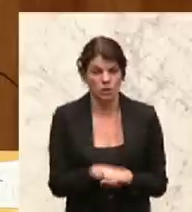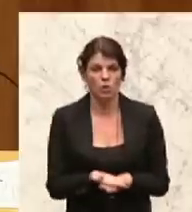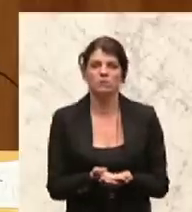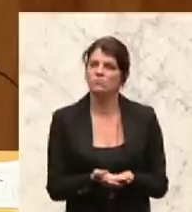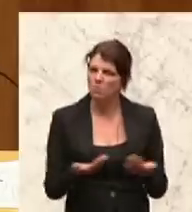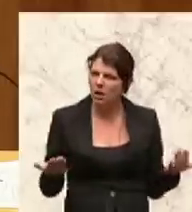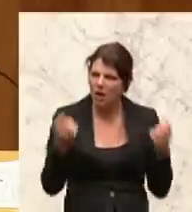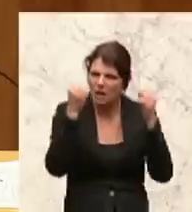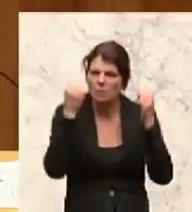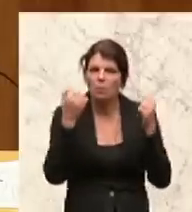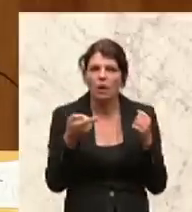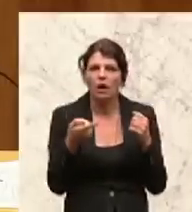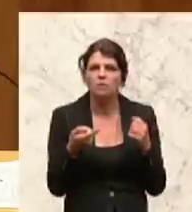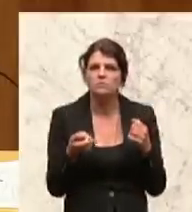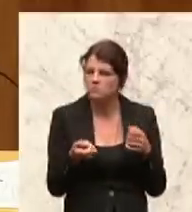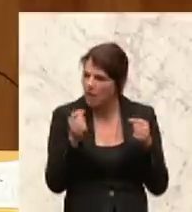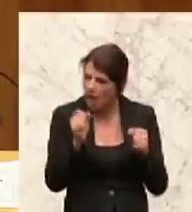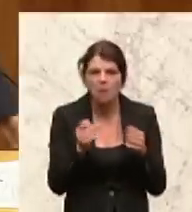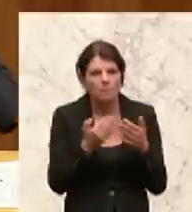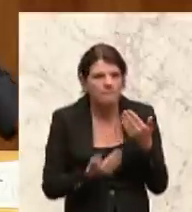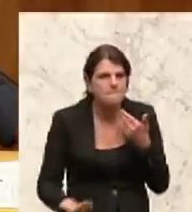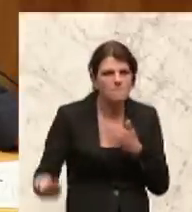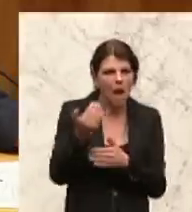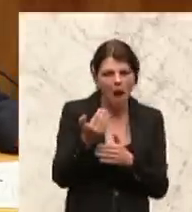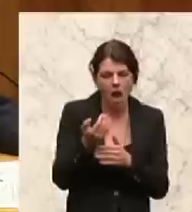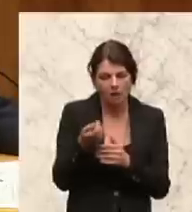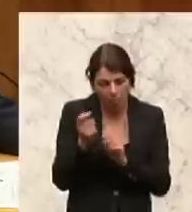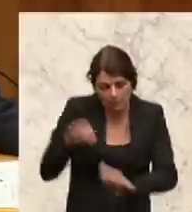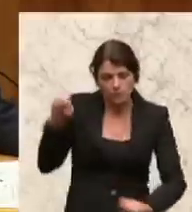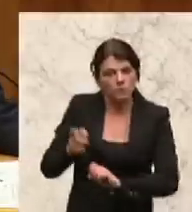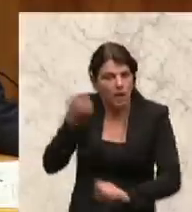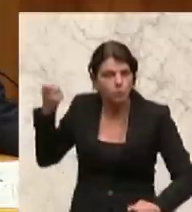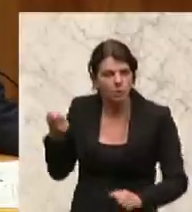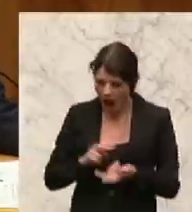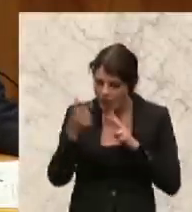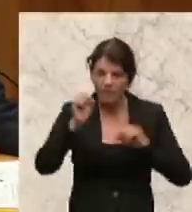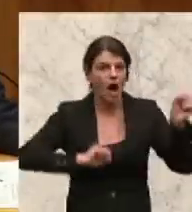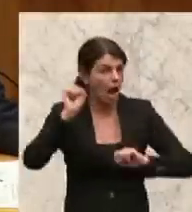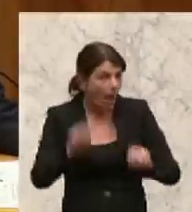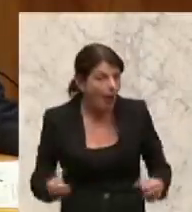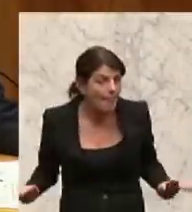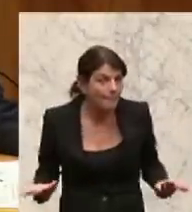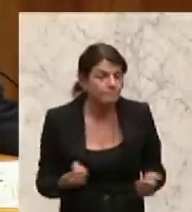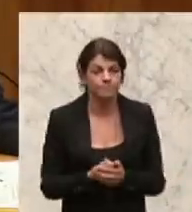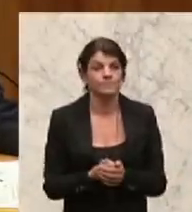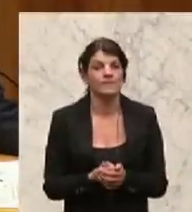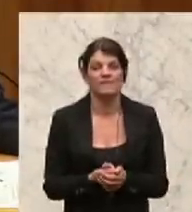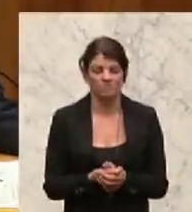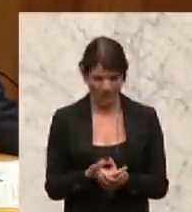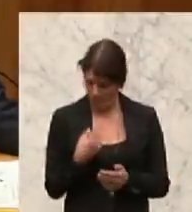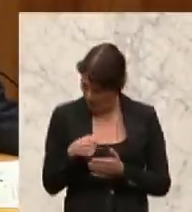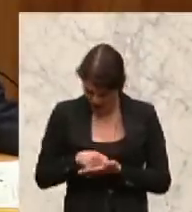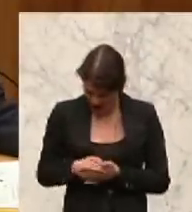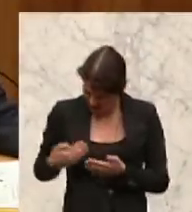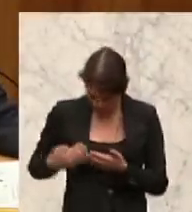wesentlich mehr, wesentlich mehr herausholen können, oder wesentlich anders handeln können. Es war von Anfang an klar,